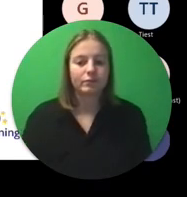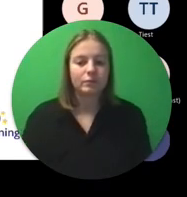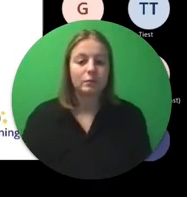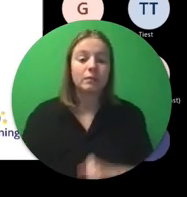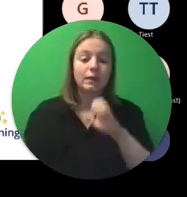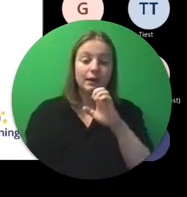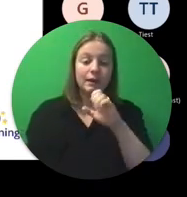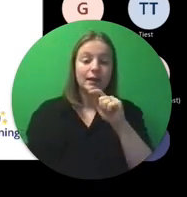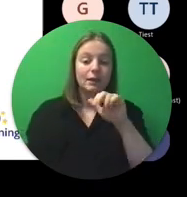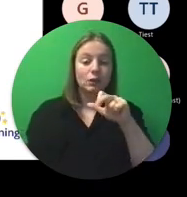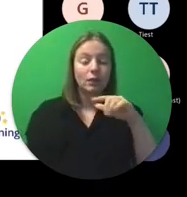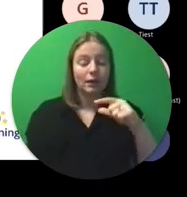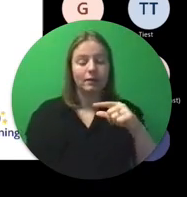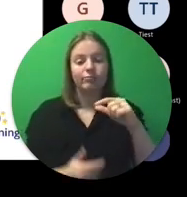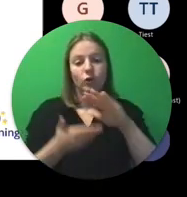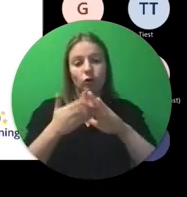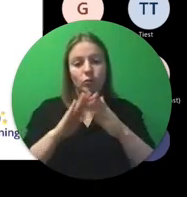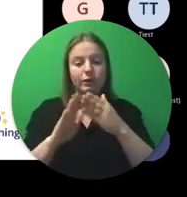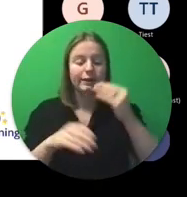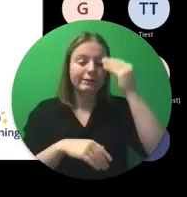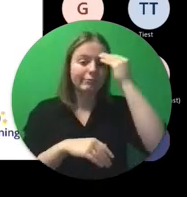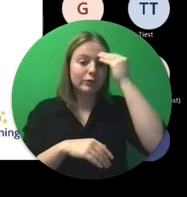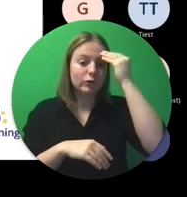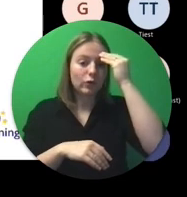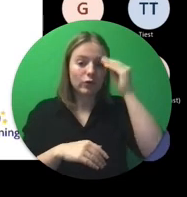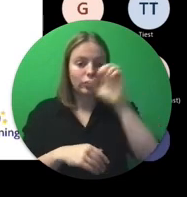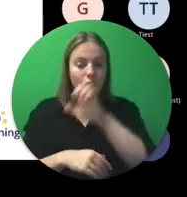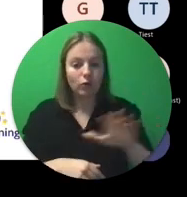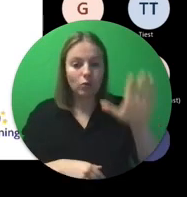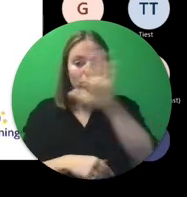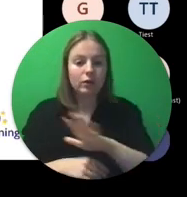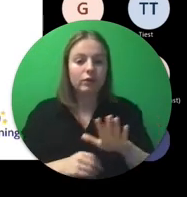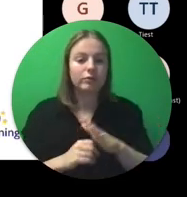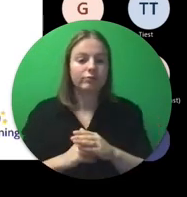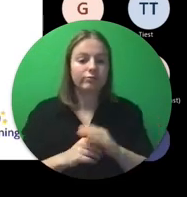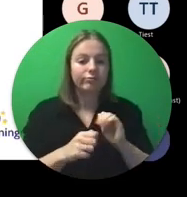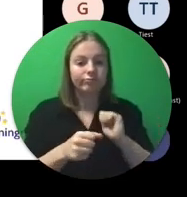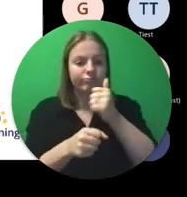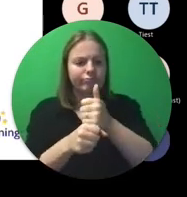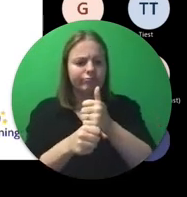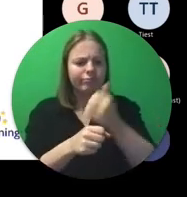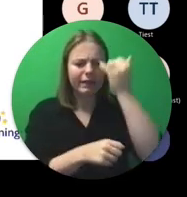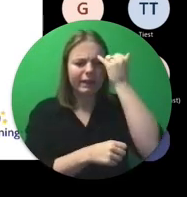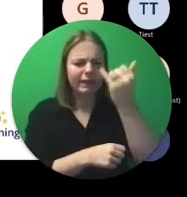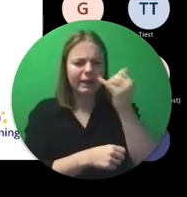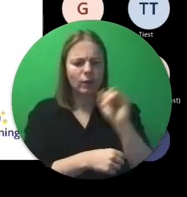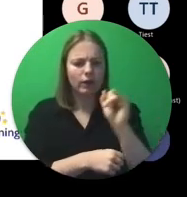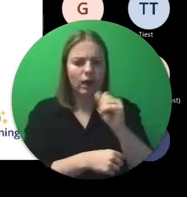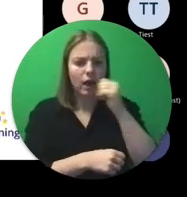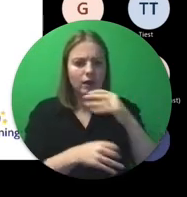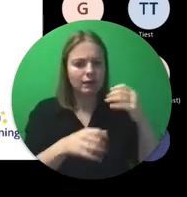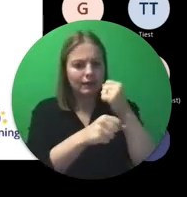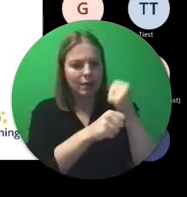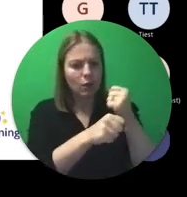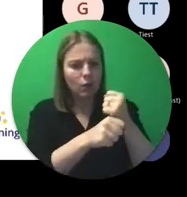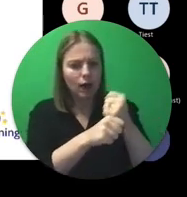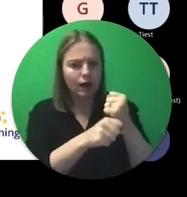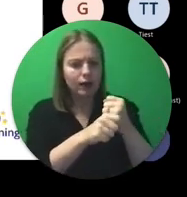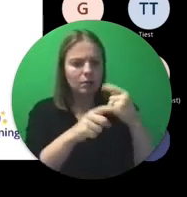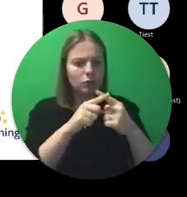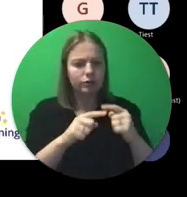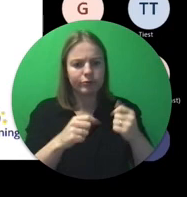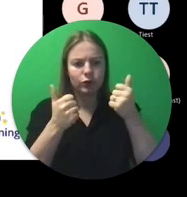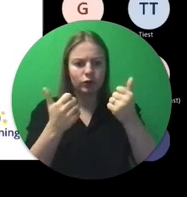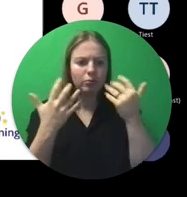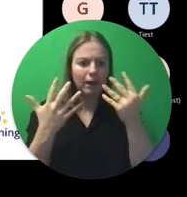E-Twinning is the community of schools in Europe. E-Twinning was set up with the idea that, by collaborating together and sharing